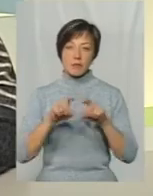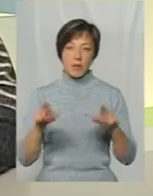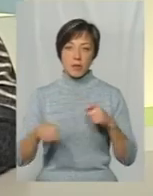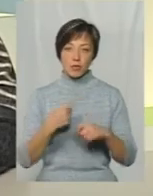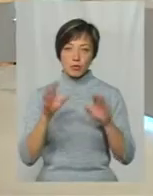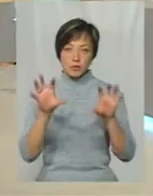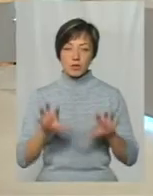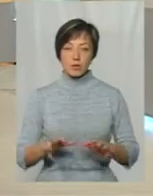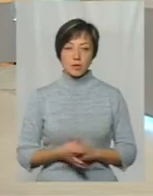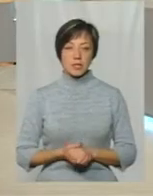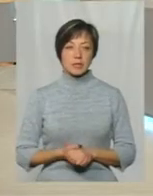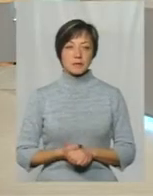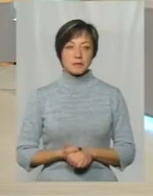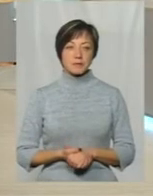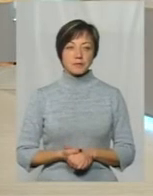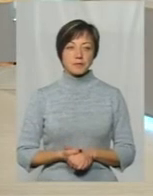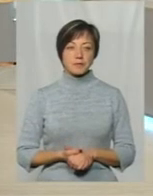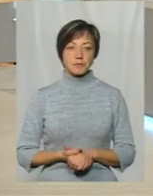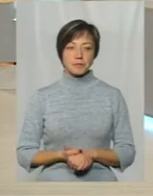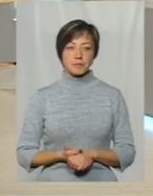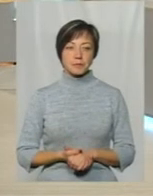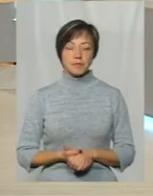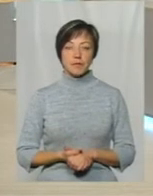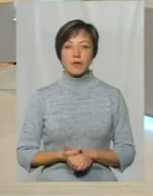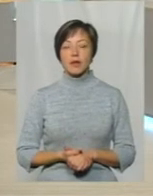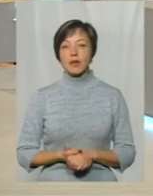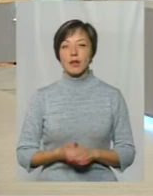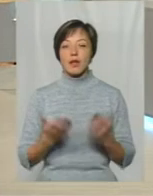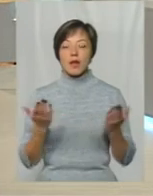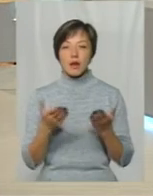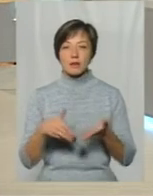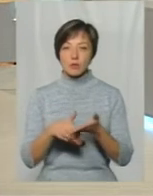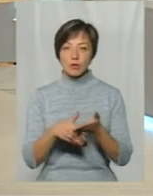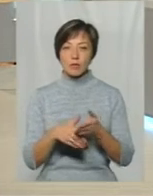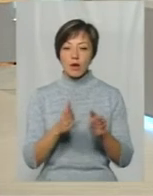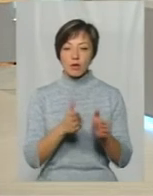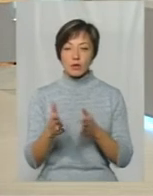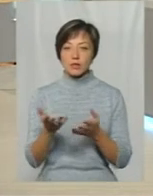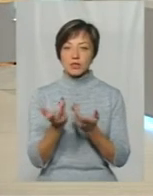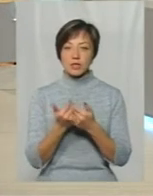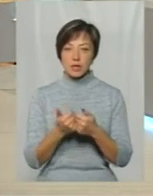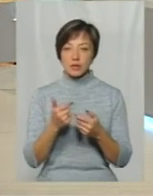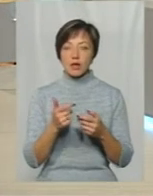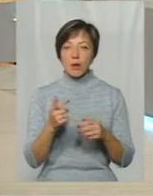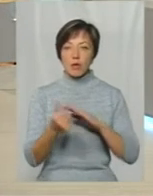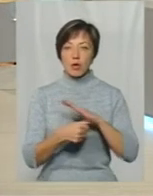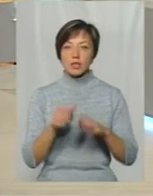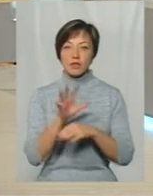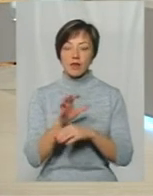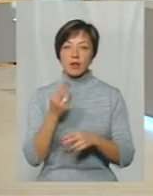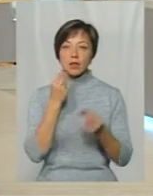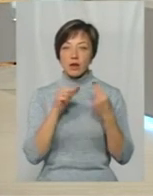закон Пані Тетяно, у який спосіб регулювання частельності бродячих тварин показав себе у Хмельницькому як